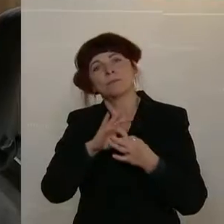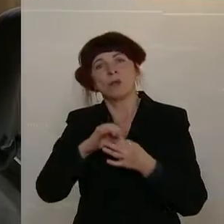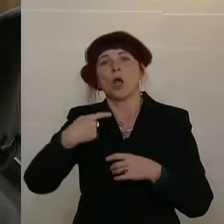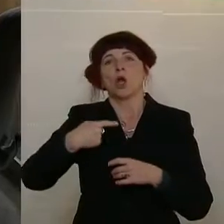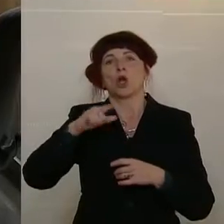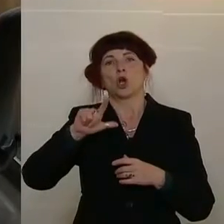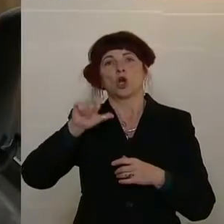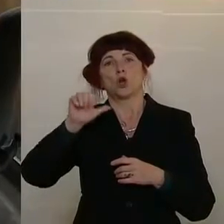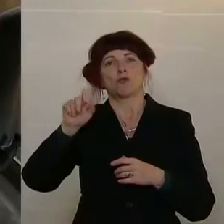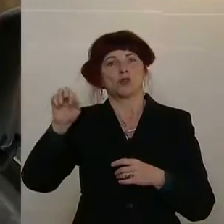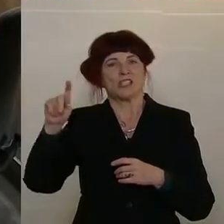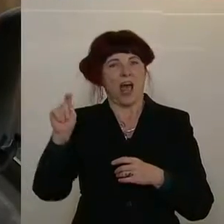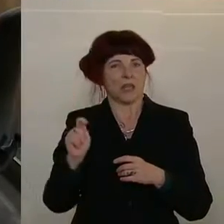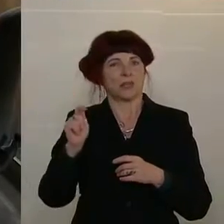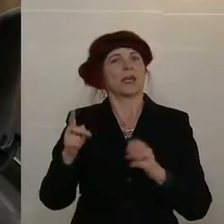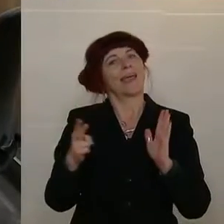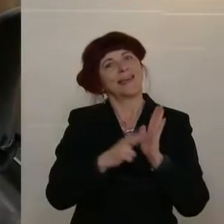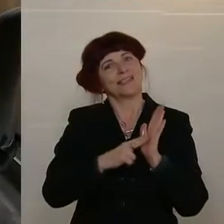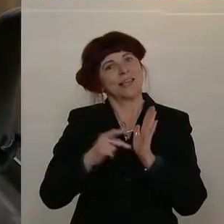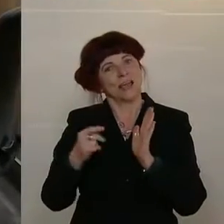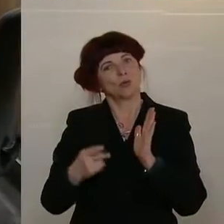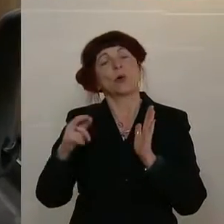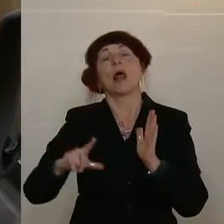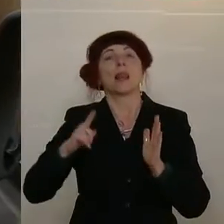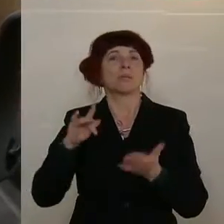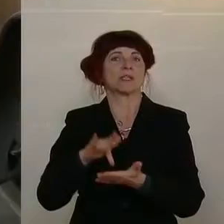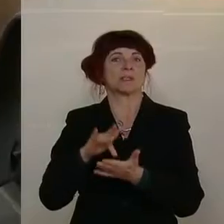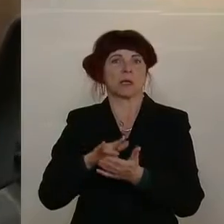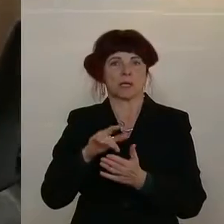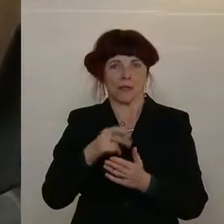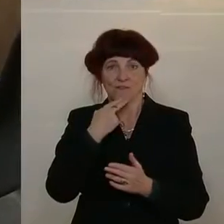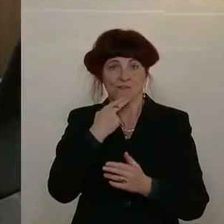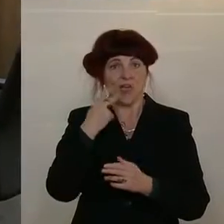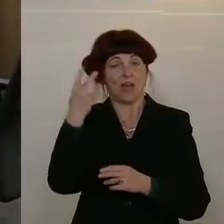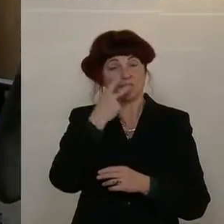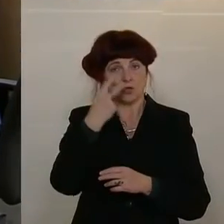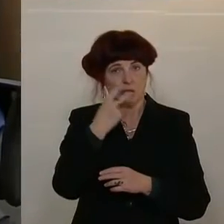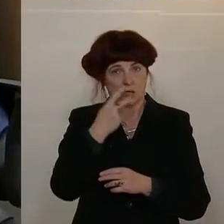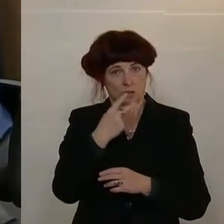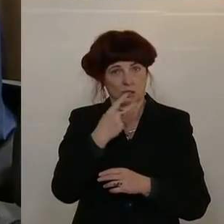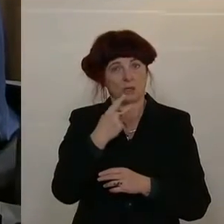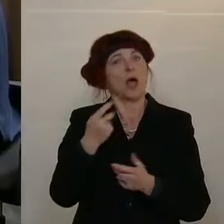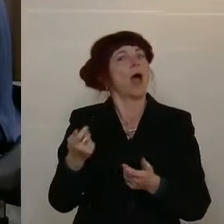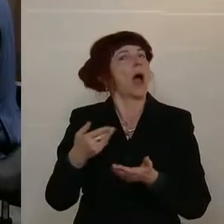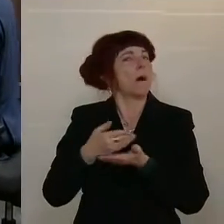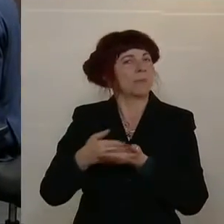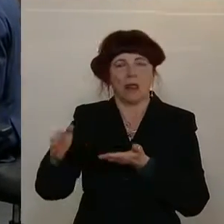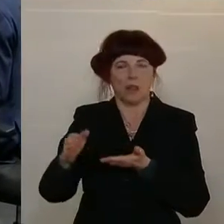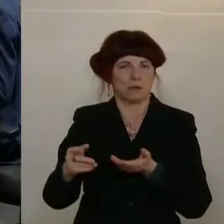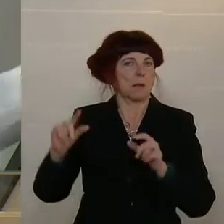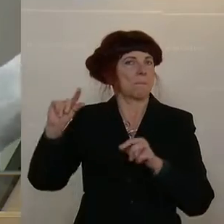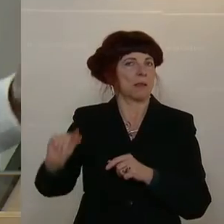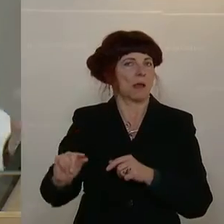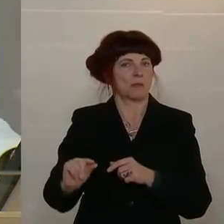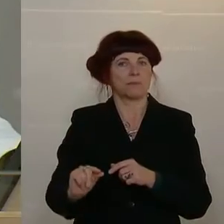Kennzeichnung für Lebensmittel. Wer ist für diesen Entschließungsantrag? Der ist abgelehnt. Das ist die Minderheit.